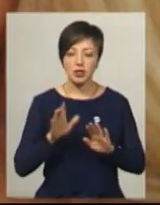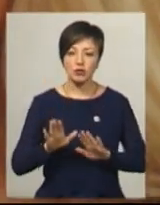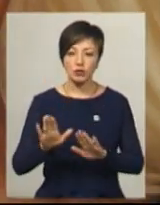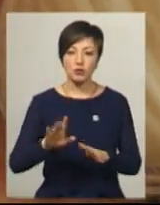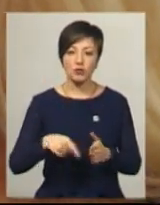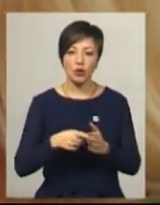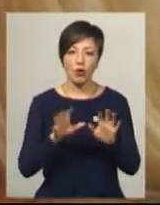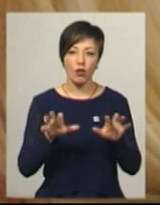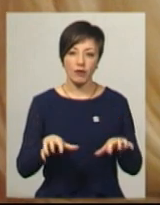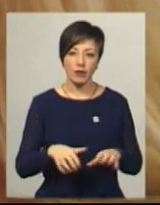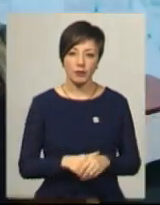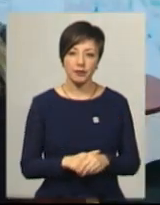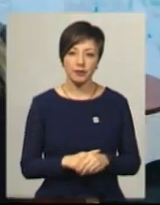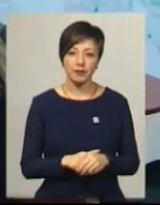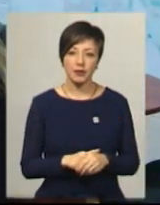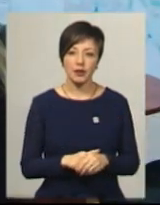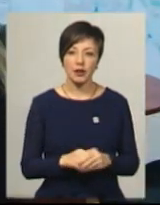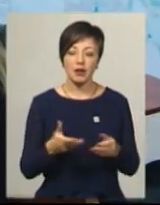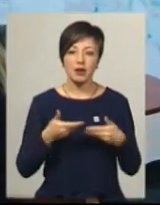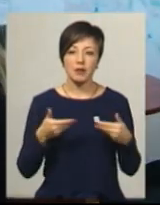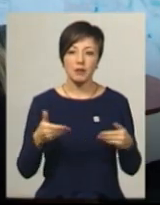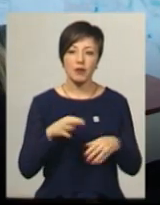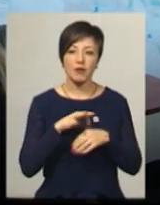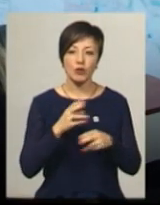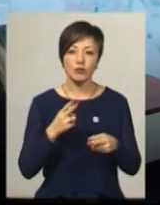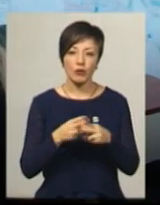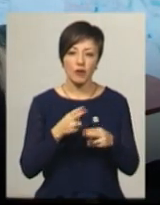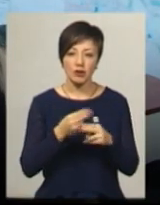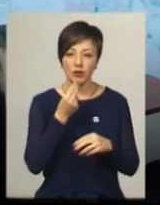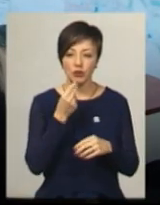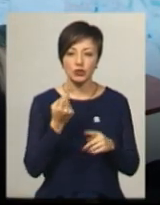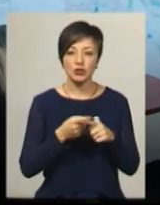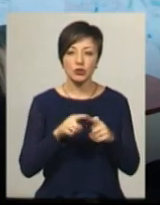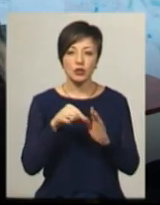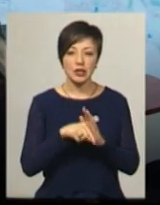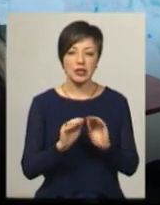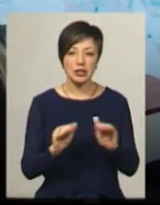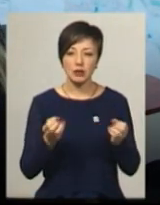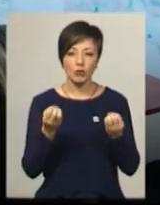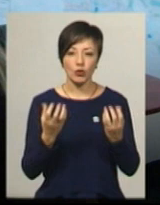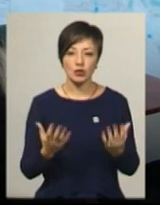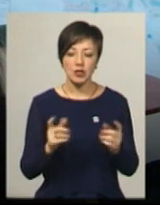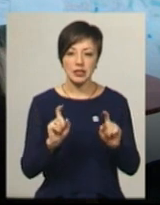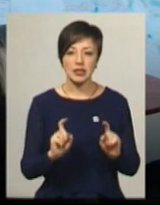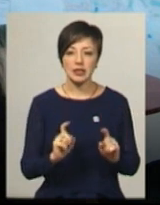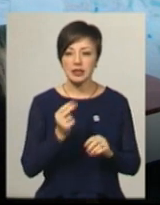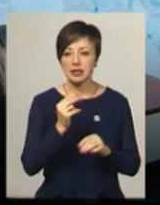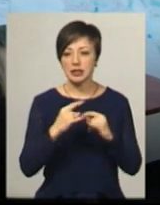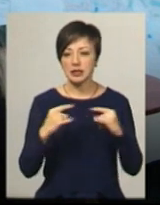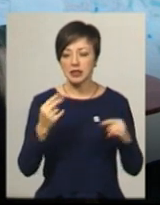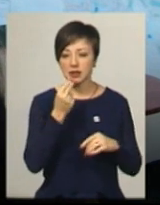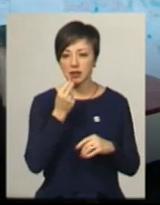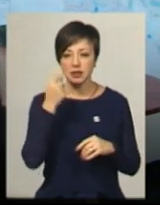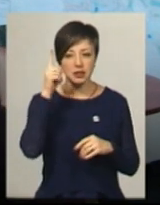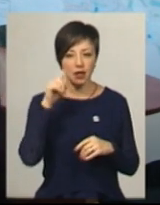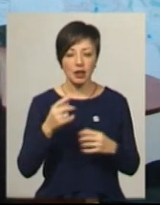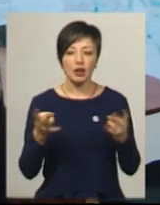Хмельницького міського голови Галина Мельник. Ми проводимо профілактику харчування, що це означає, що діти не просто сіли за стіл і їдять, а